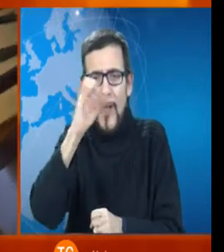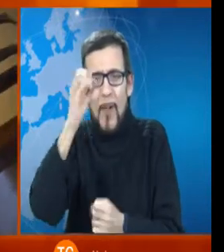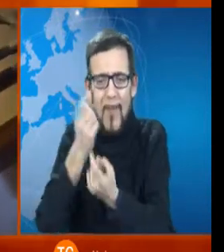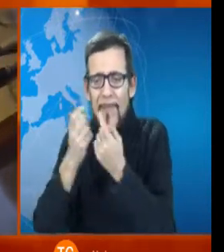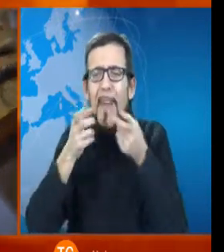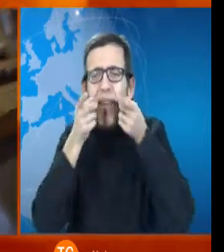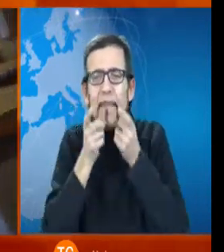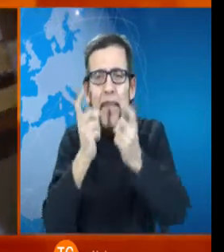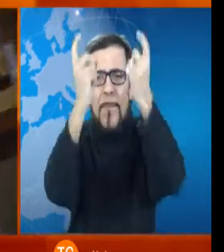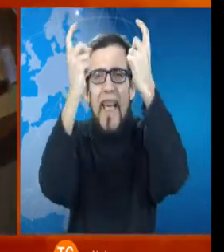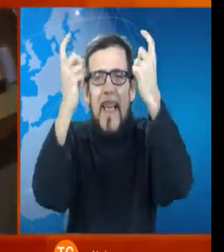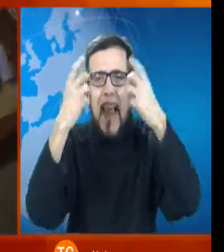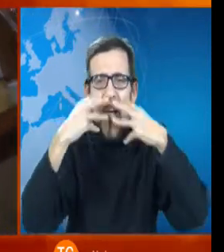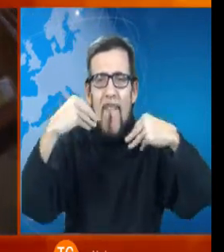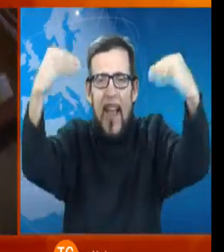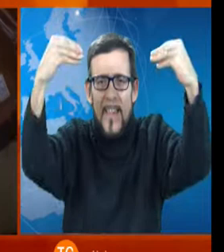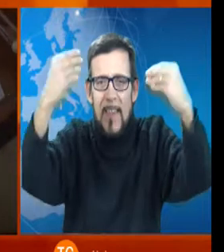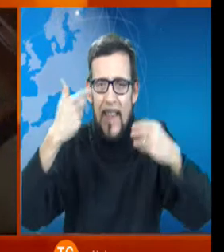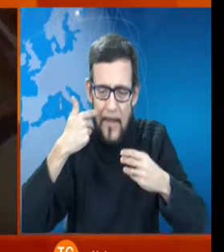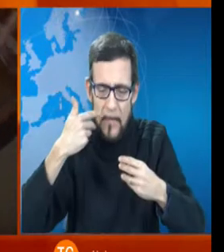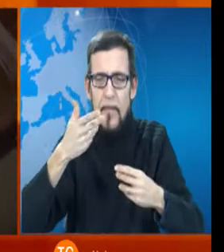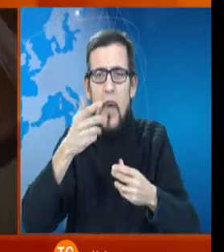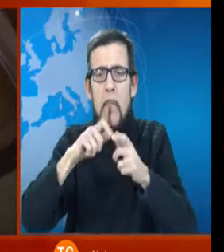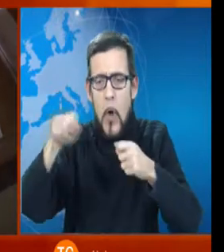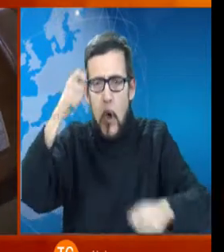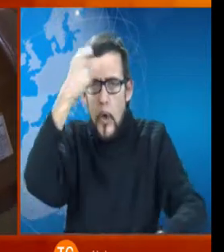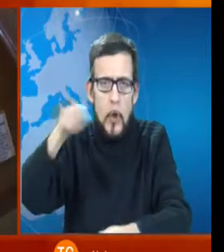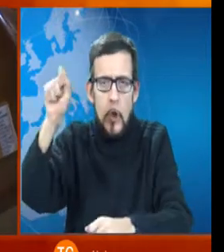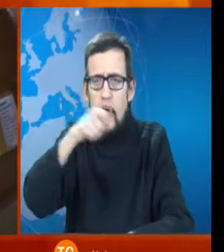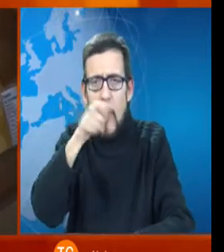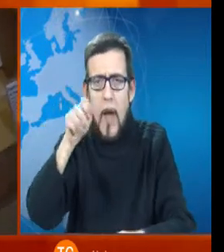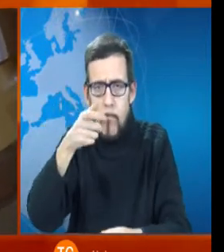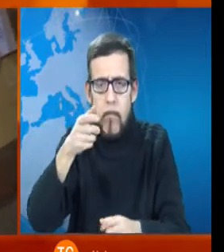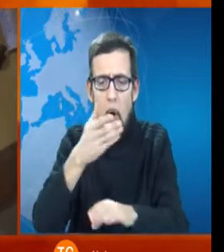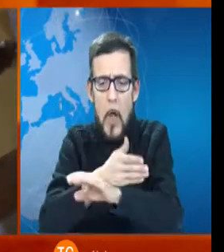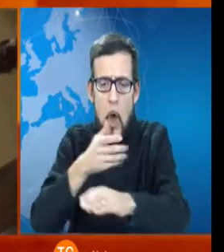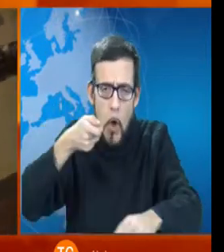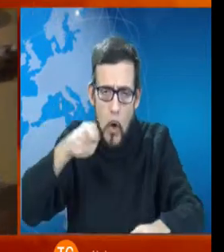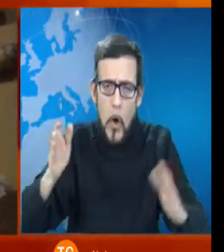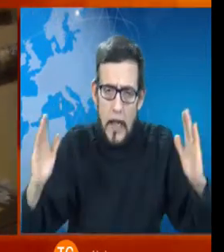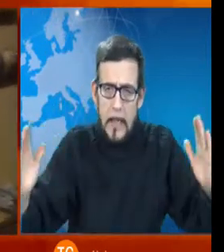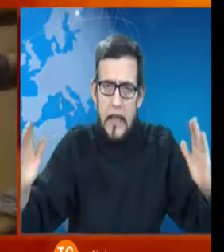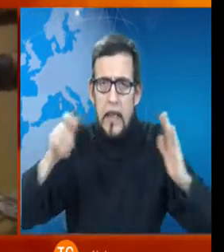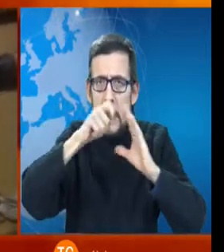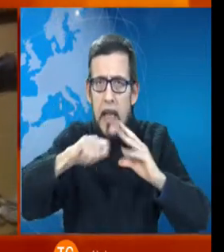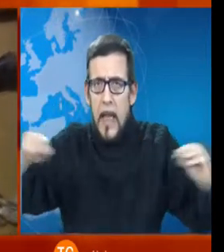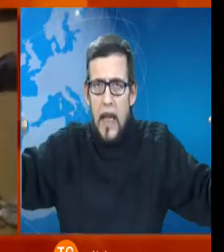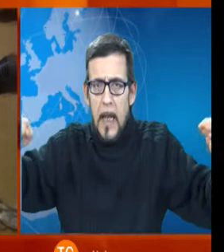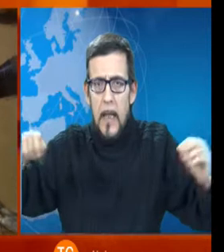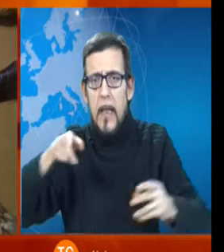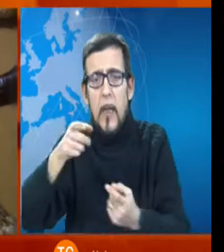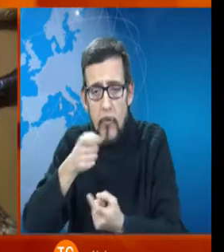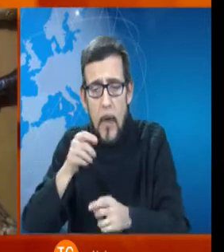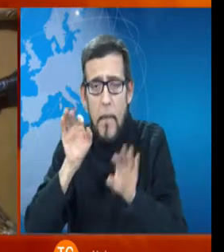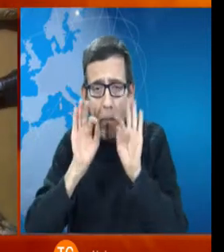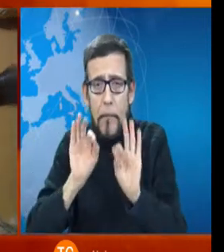ci sono delle sciabole ci sono dei coltelli e tra questi coltelli ci sono proprio tre